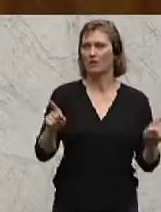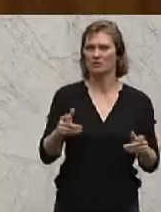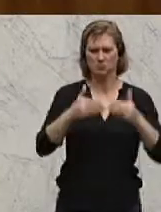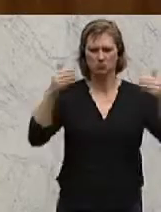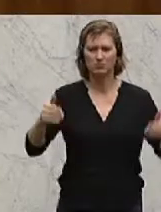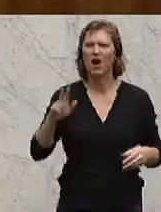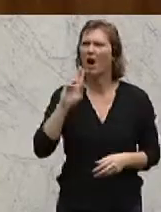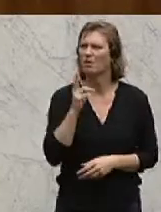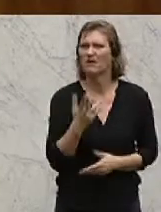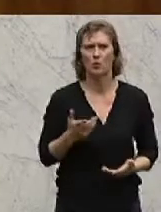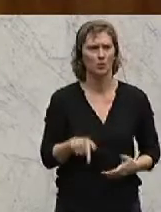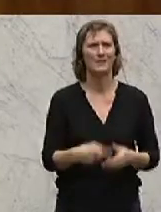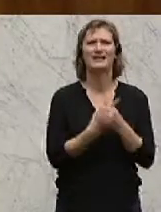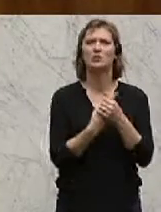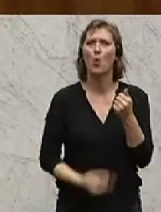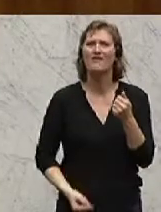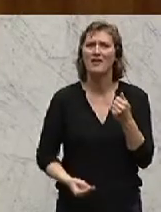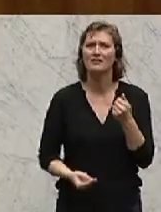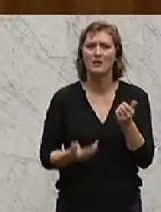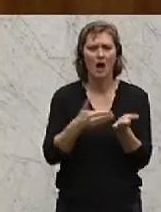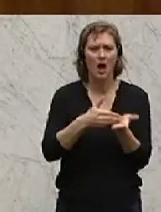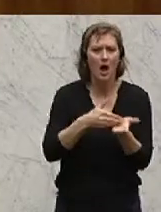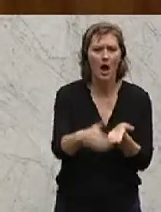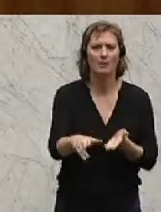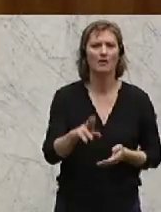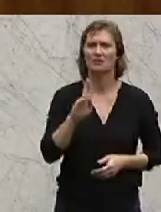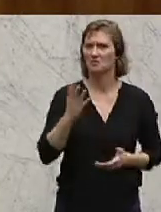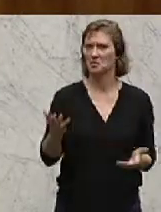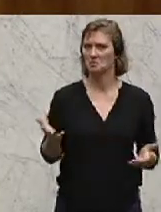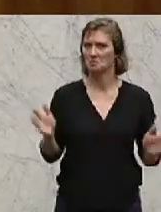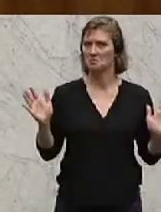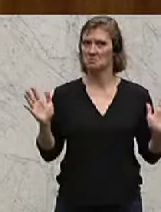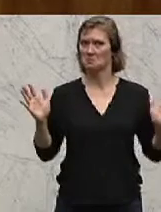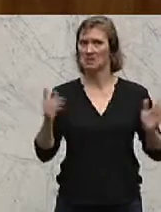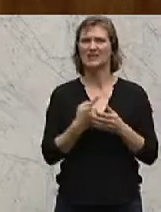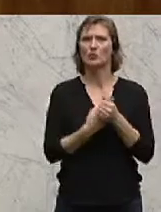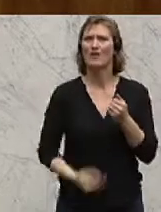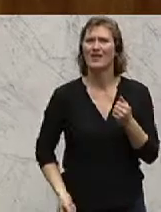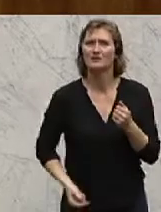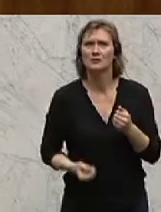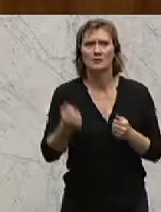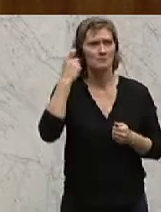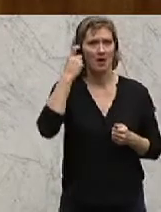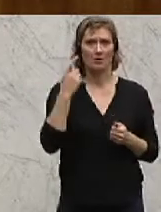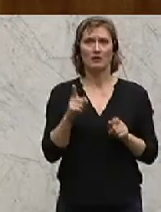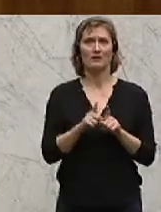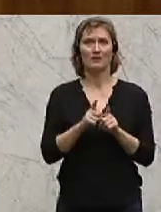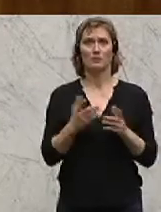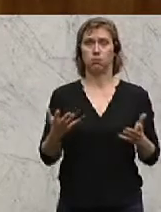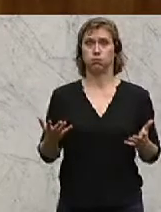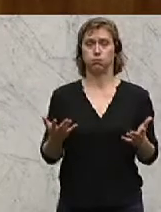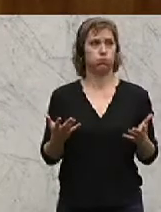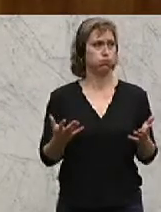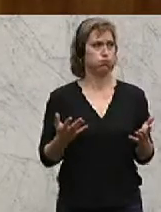Warum wird eine Insolvenz so abgelehnt? Eine Insolvenz ist ja nichts anderes, auch wie eine